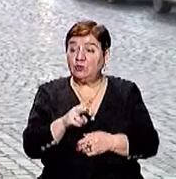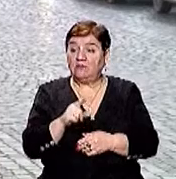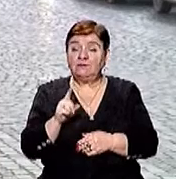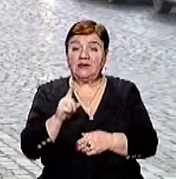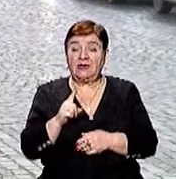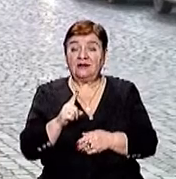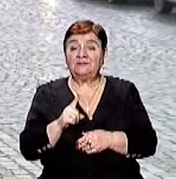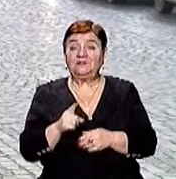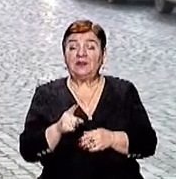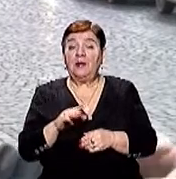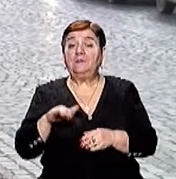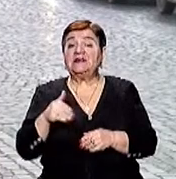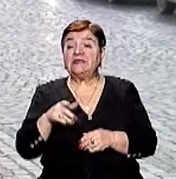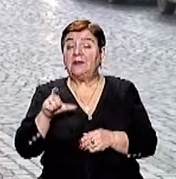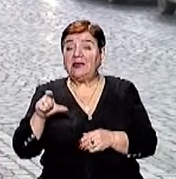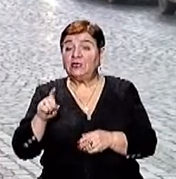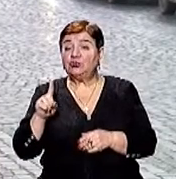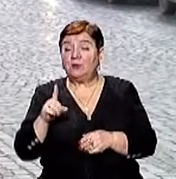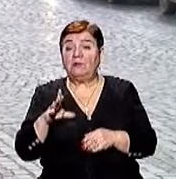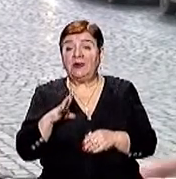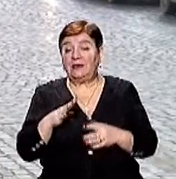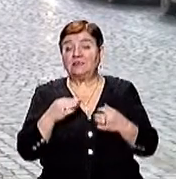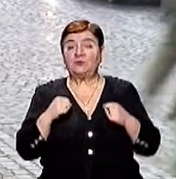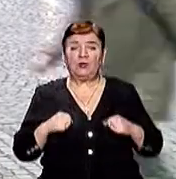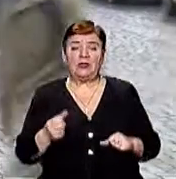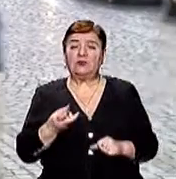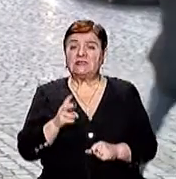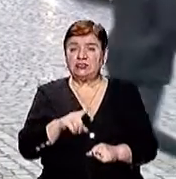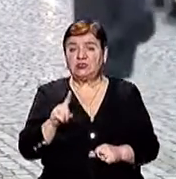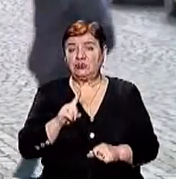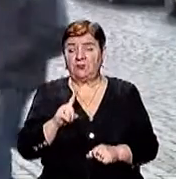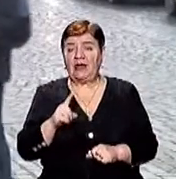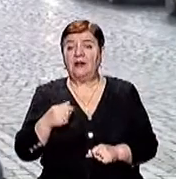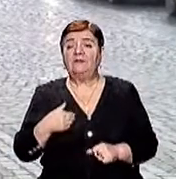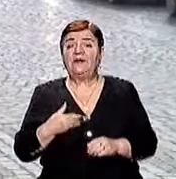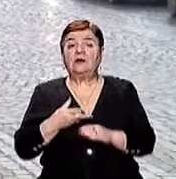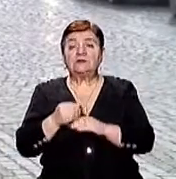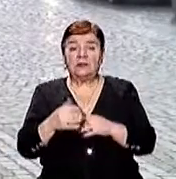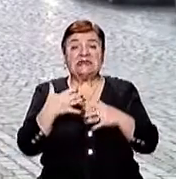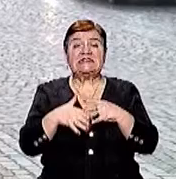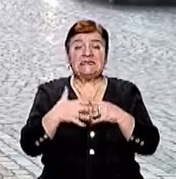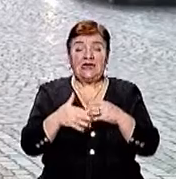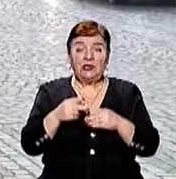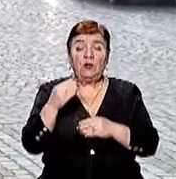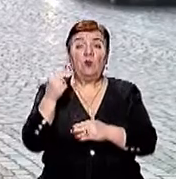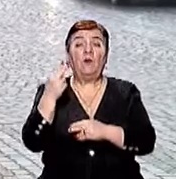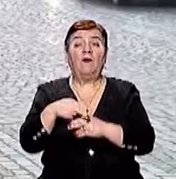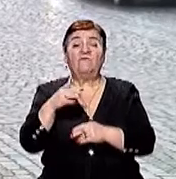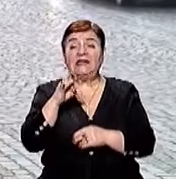людям, які ззади заходили після мене, щоб вони вільно зайшли, щоб я не перешкоджав Зайшов, розрахувався на середньому валідаторі